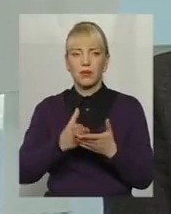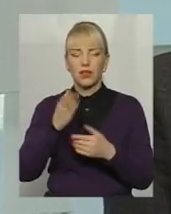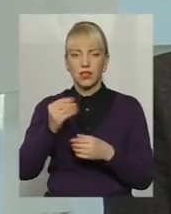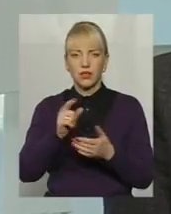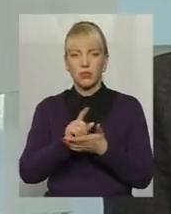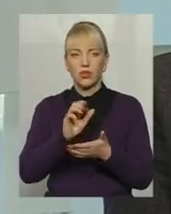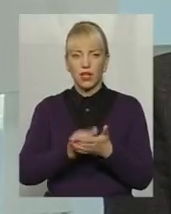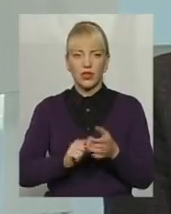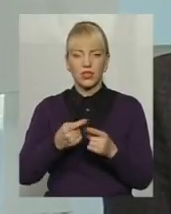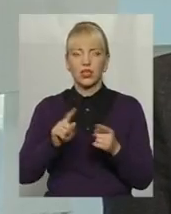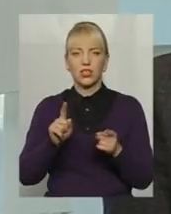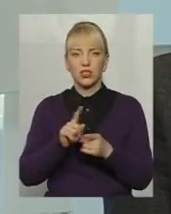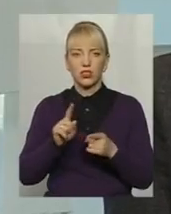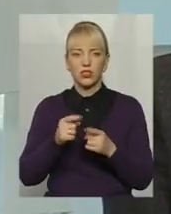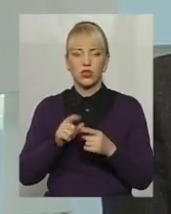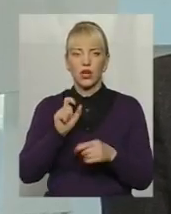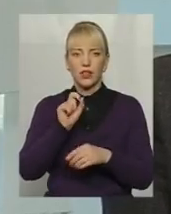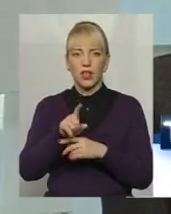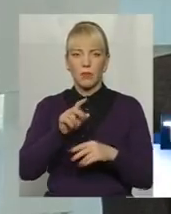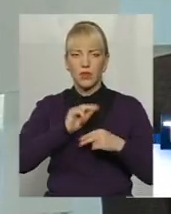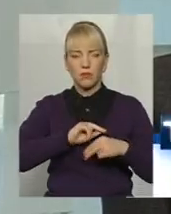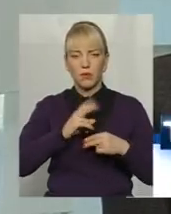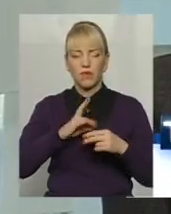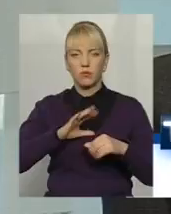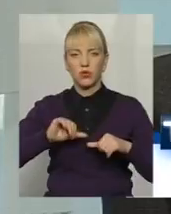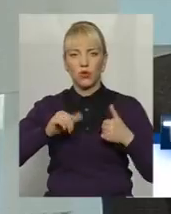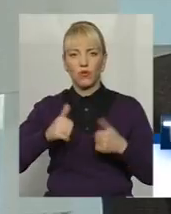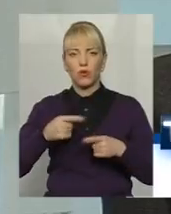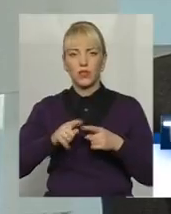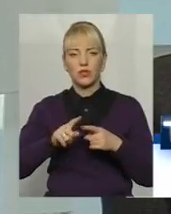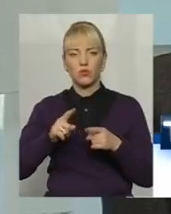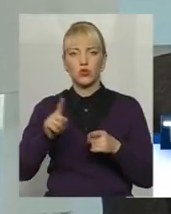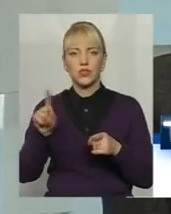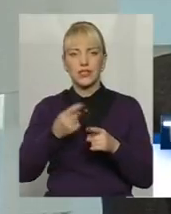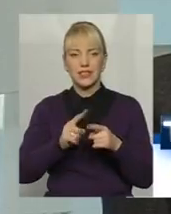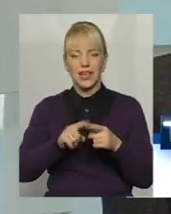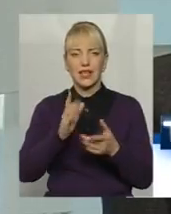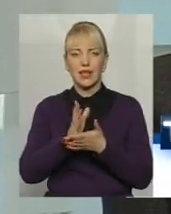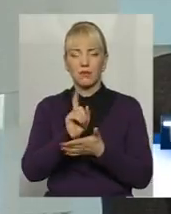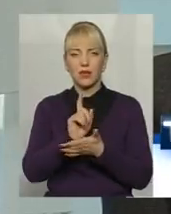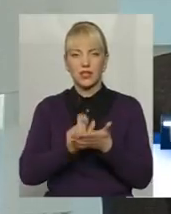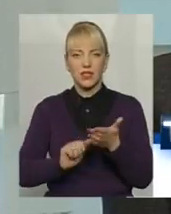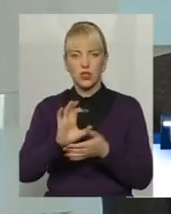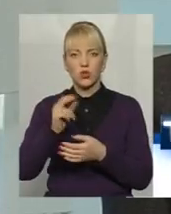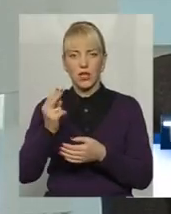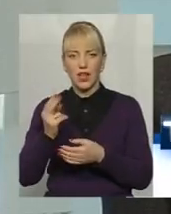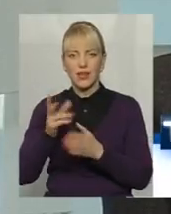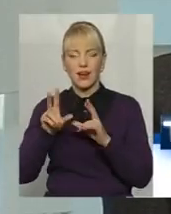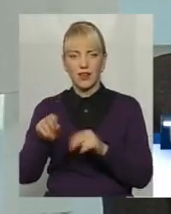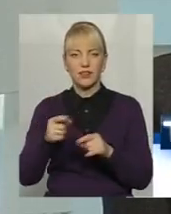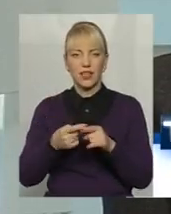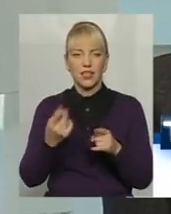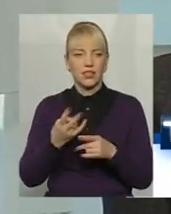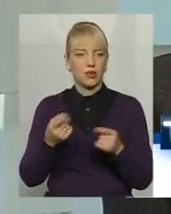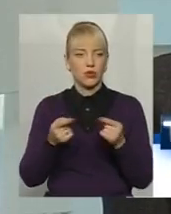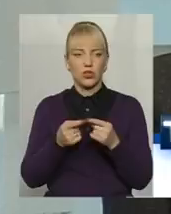те, що наймані працівники, вони мають бути оформлені, тому що це пенсія, інші соціальні гарантії. Тут однозначно треба йти